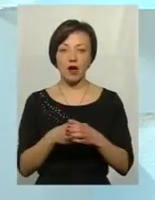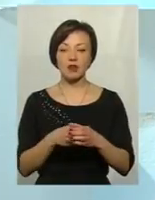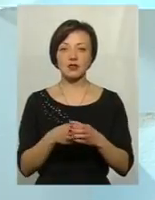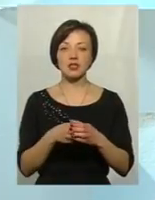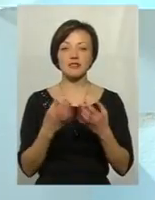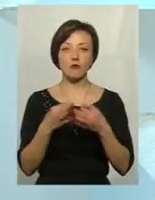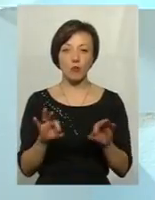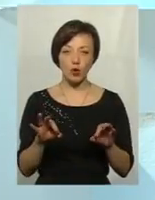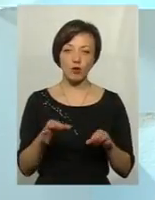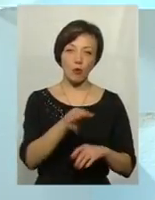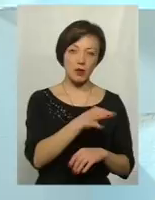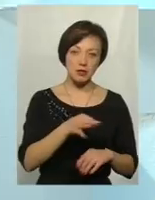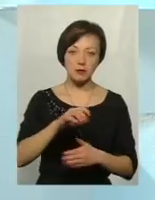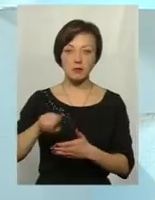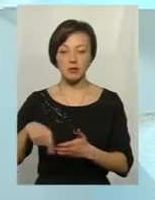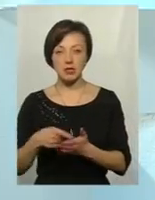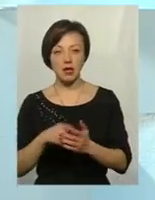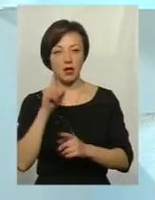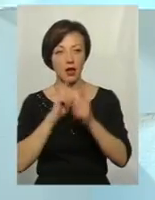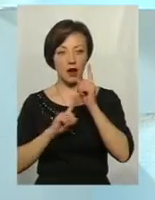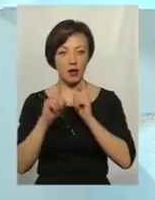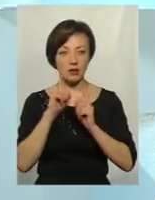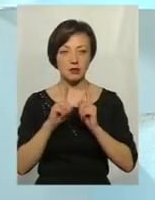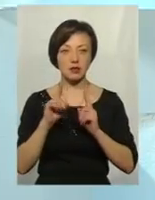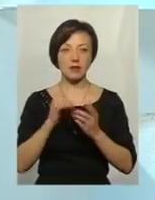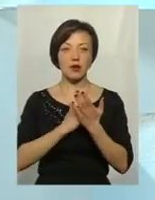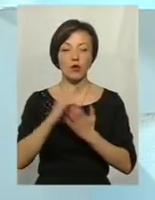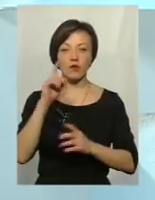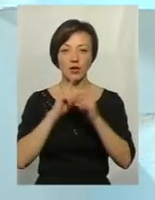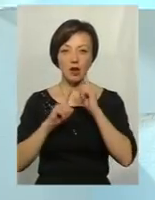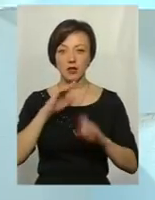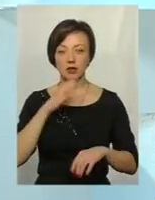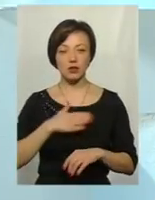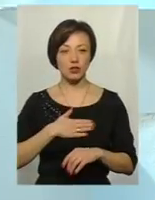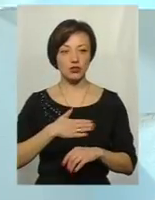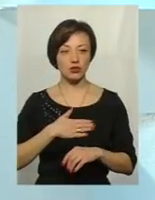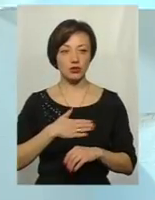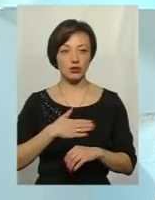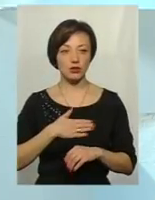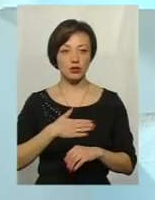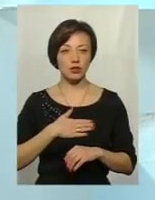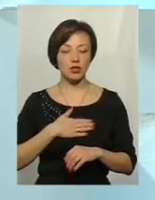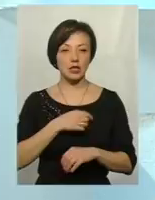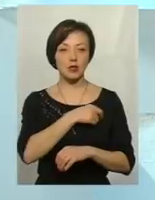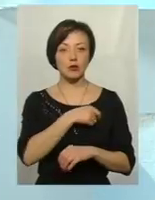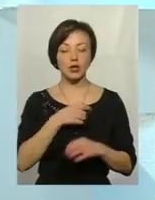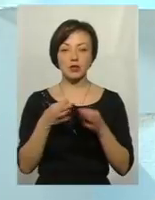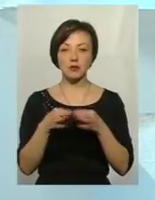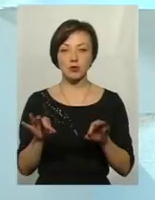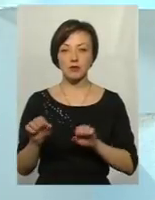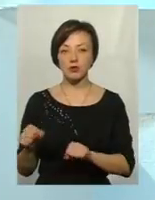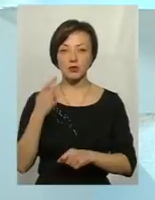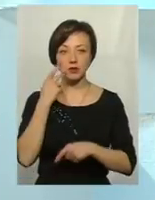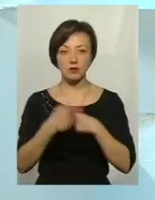«Свобода» як в обласній, так і в міській раді, і в Верховній раді наші депутати-свободівці, вони відстоюють. Ми